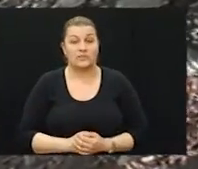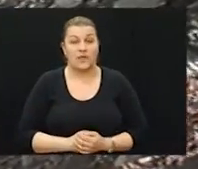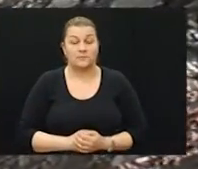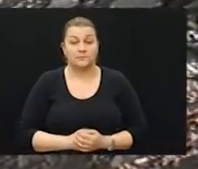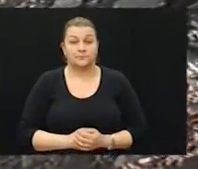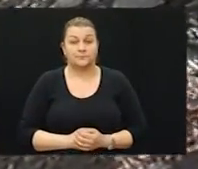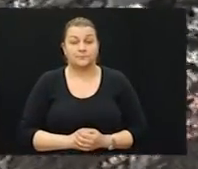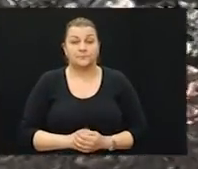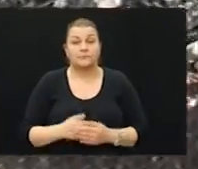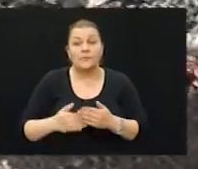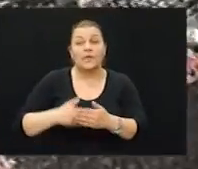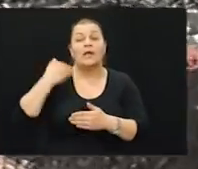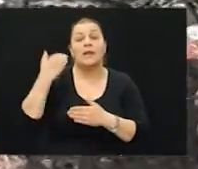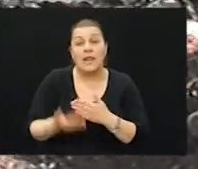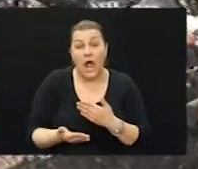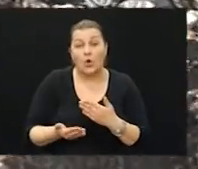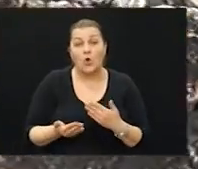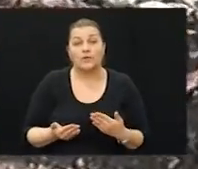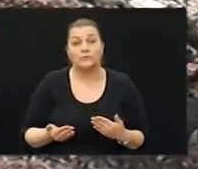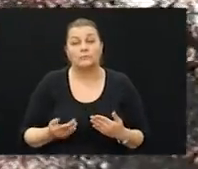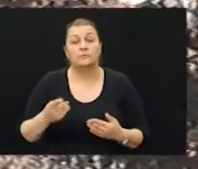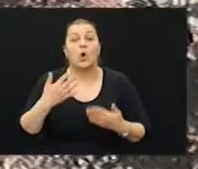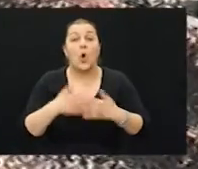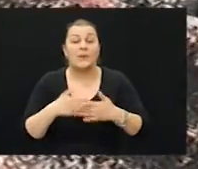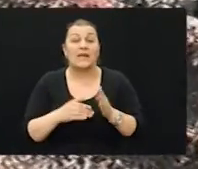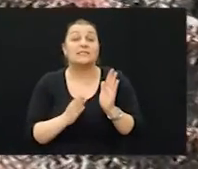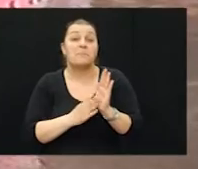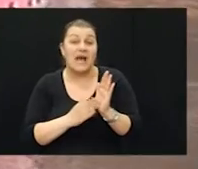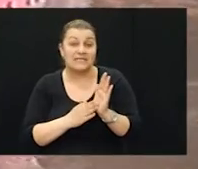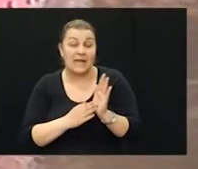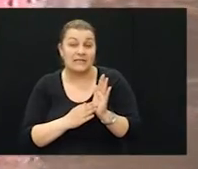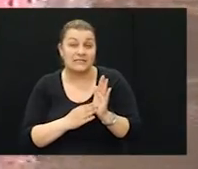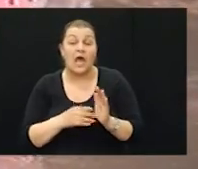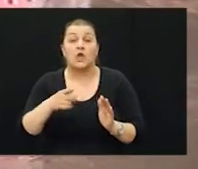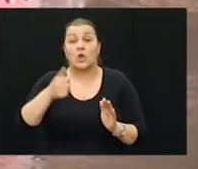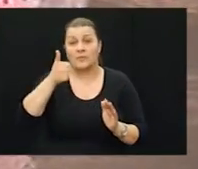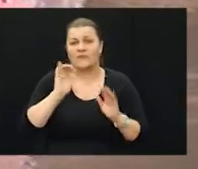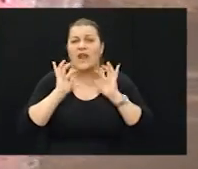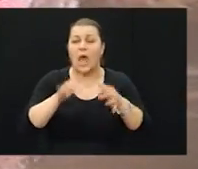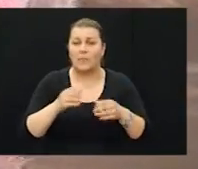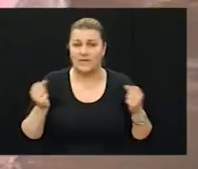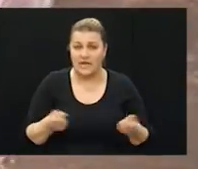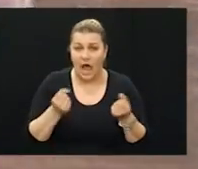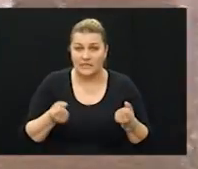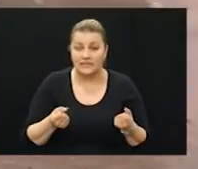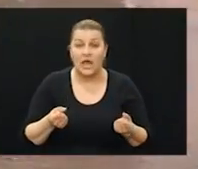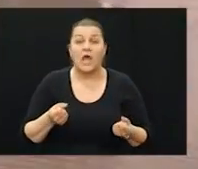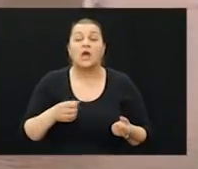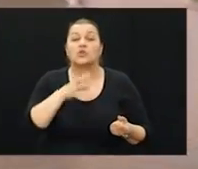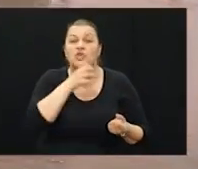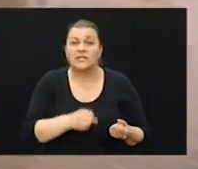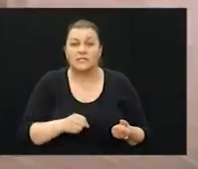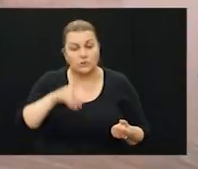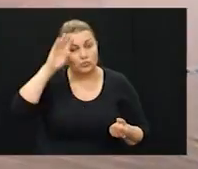Istve. Nakon, kao što smo rekao u uvodu, nakon operacije Masnice, prve napadene akcije Hrvatske vojse, gdje su